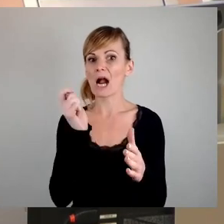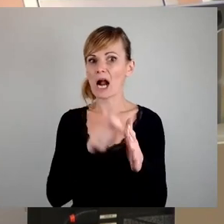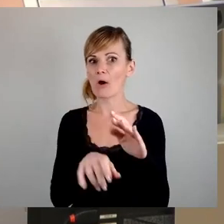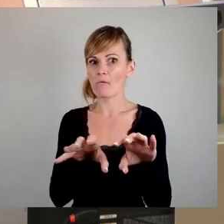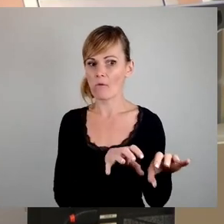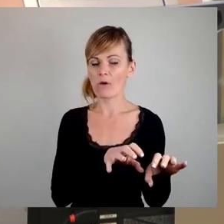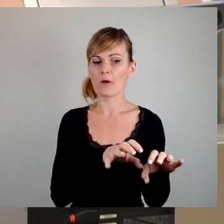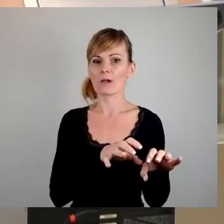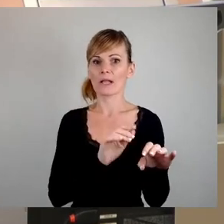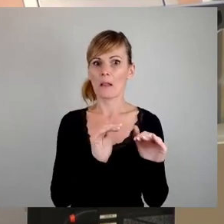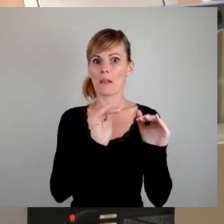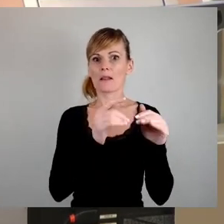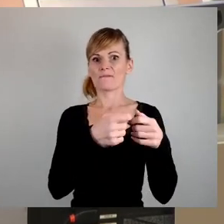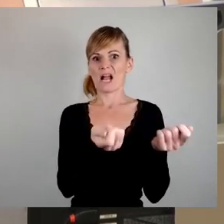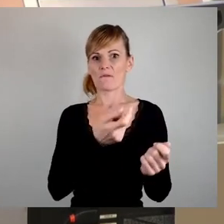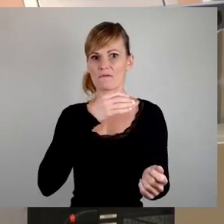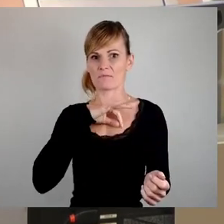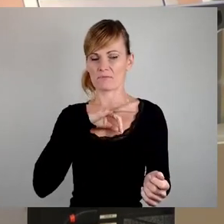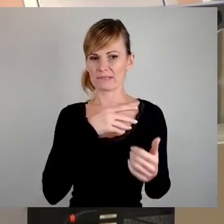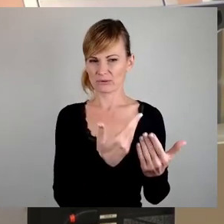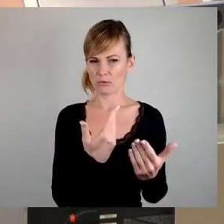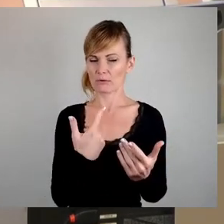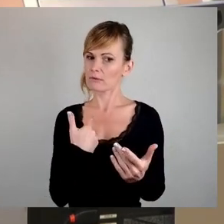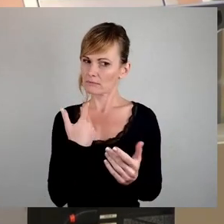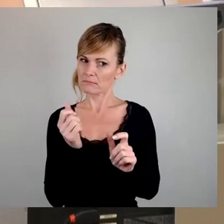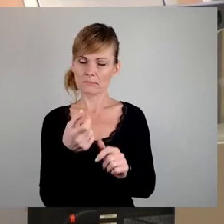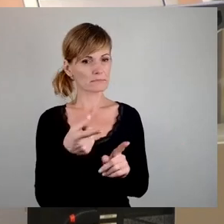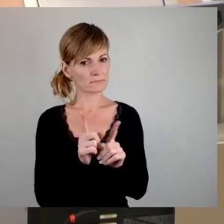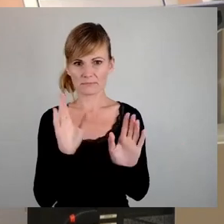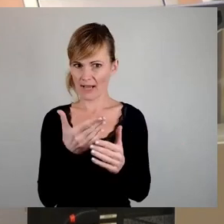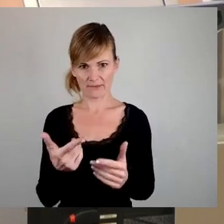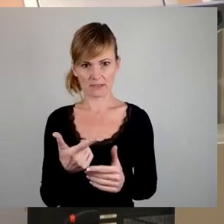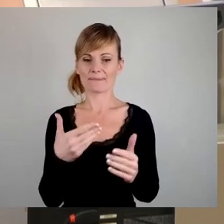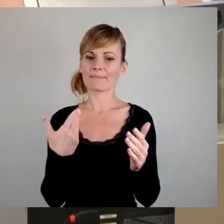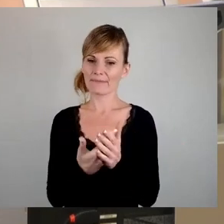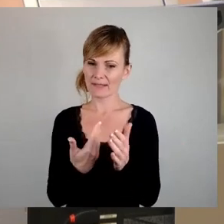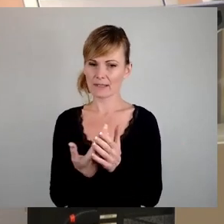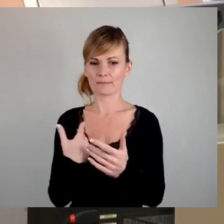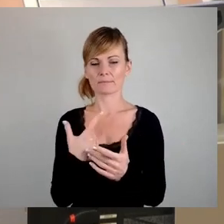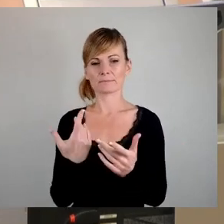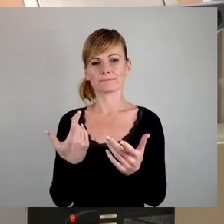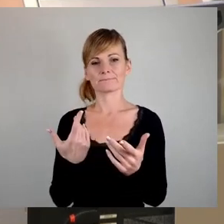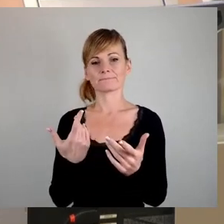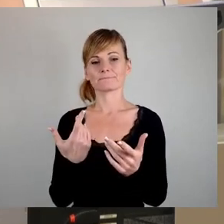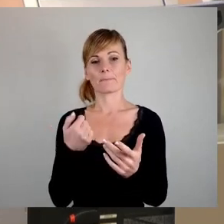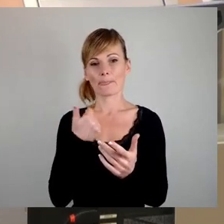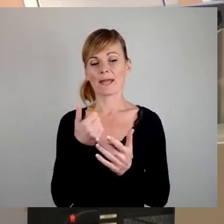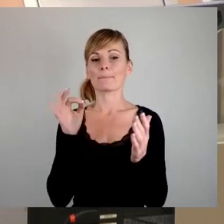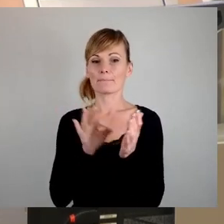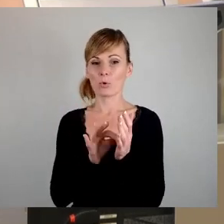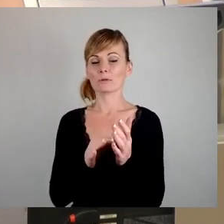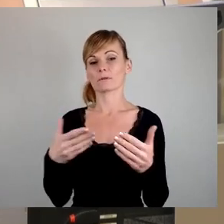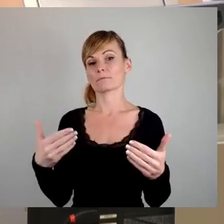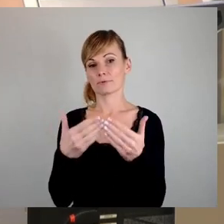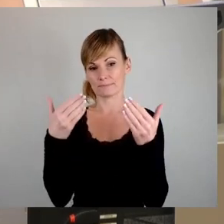Und ich möchte ferner und das möchte ich ausdrücklich würdigen, weil in einem Punkt widerspreche ich auch dem